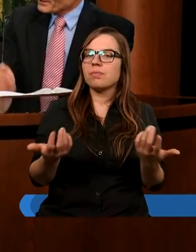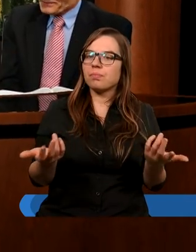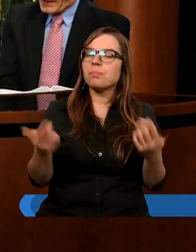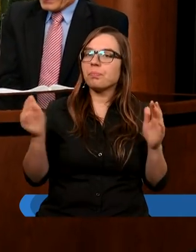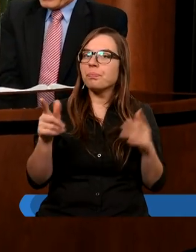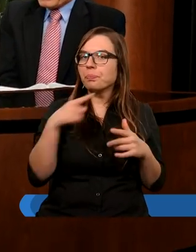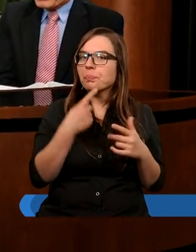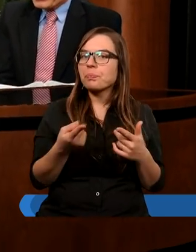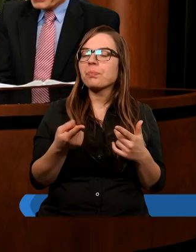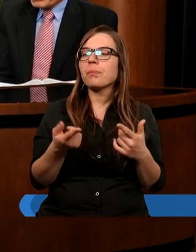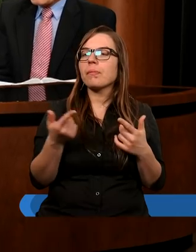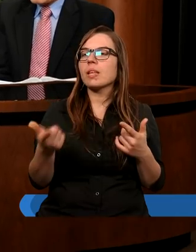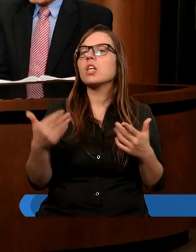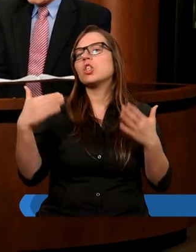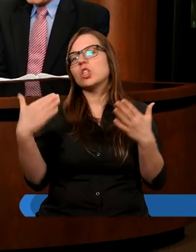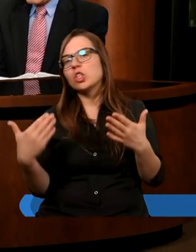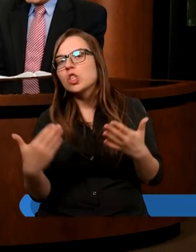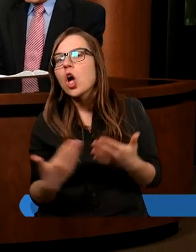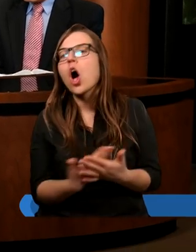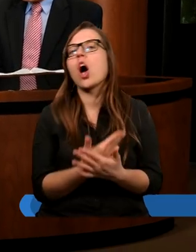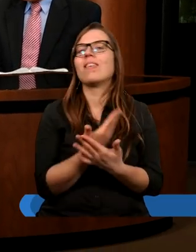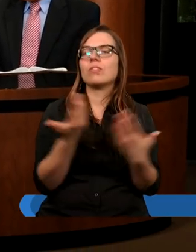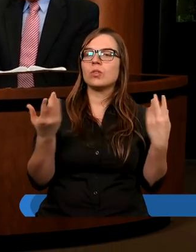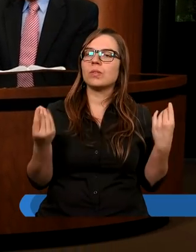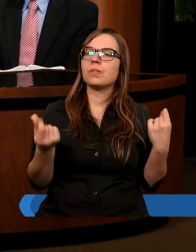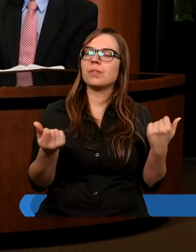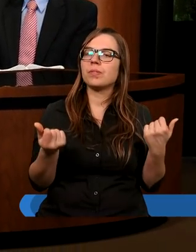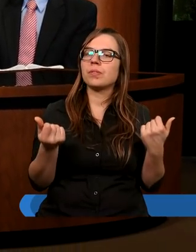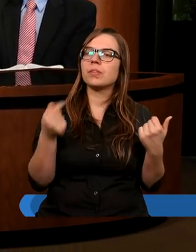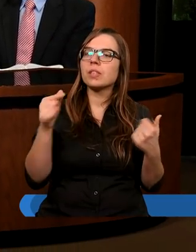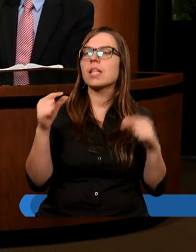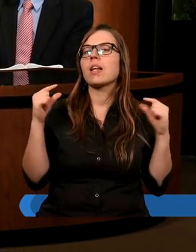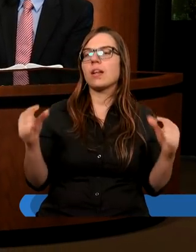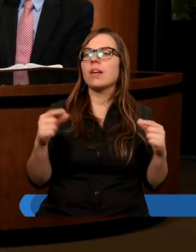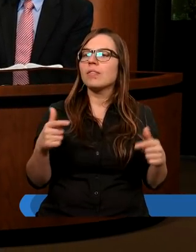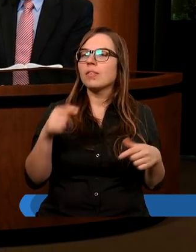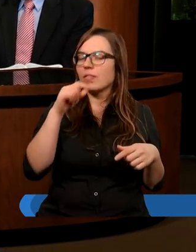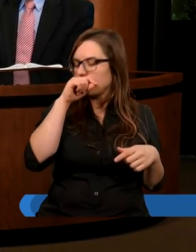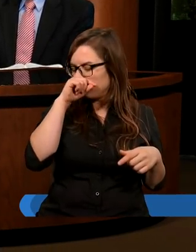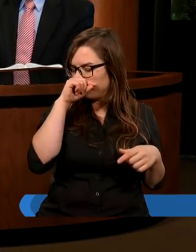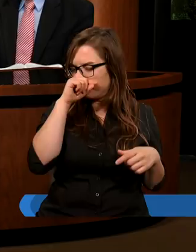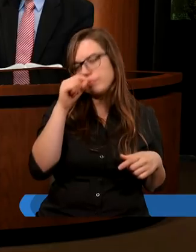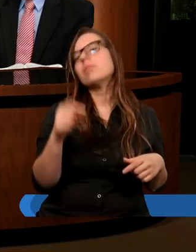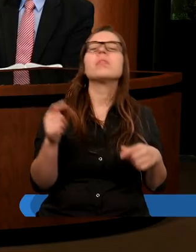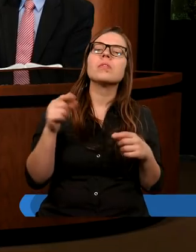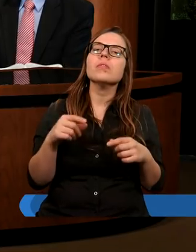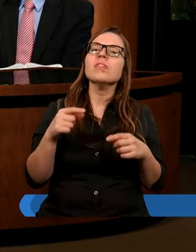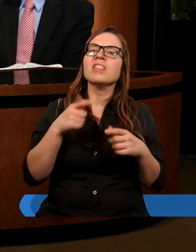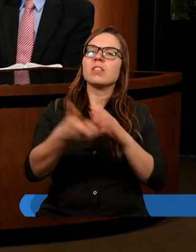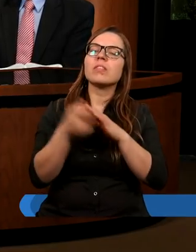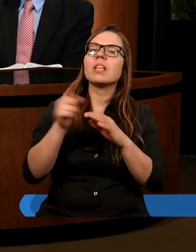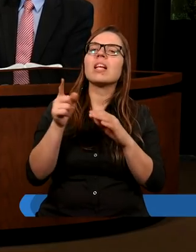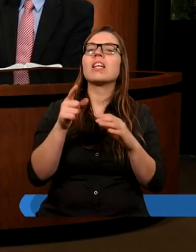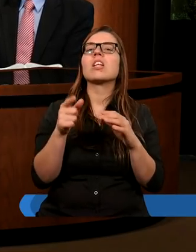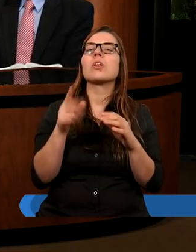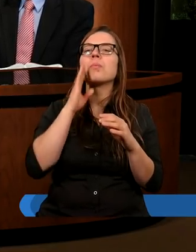Można. Znów ten problem wynika z wyrywania z